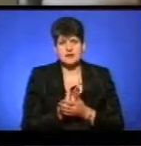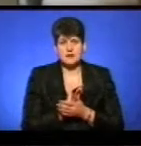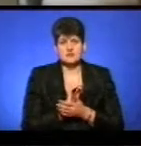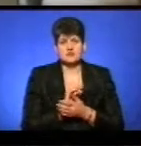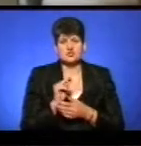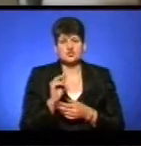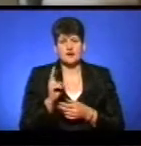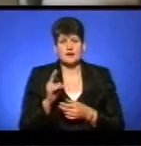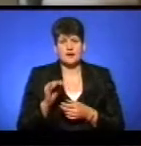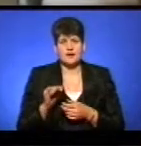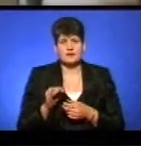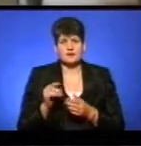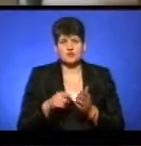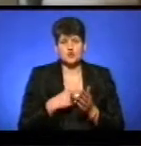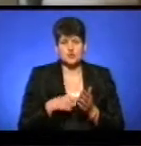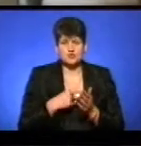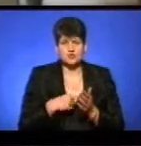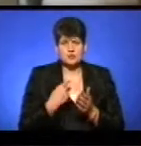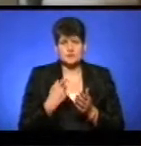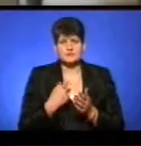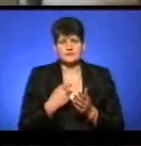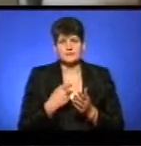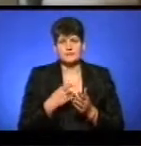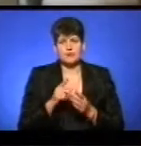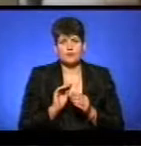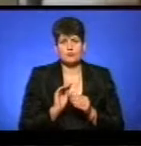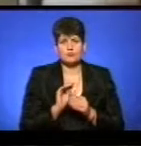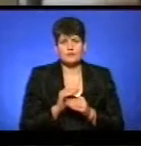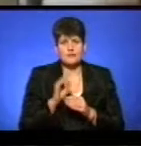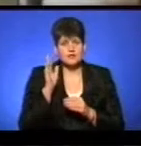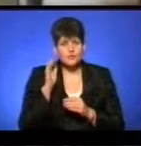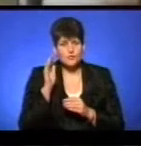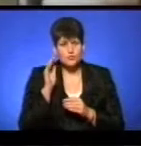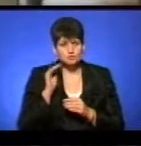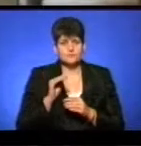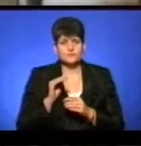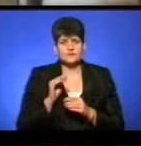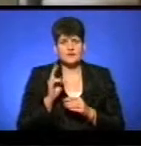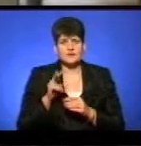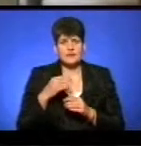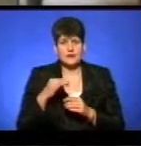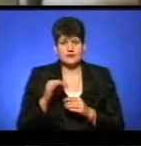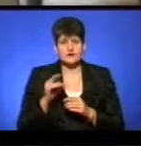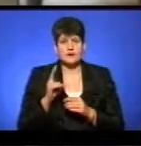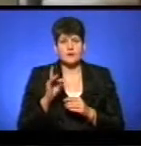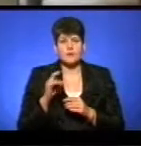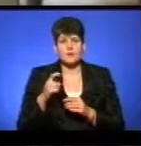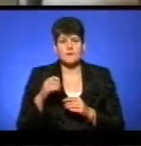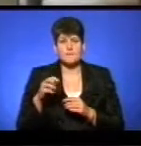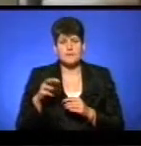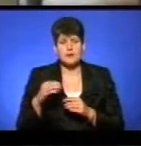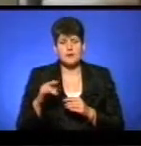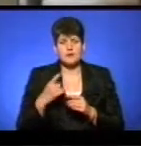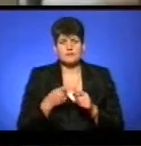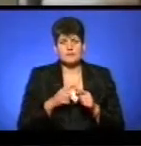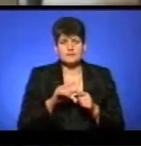чеки, зошити, потім додавала воду, клей, крохмаль, потім